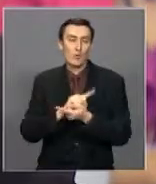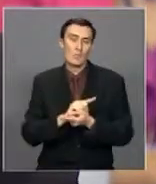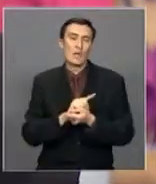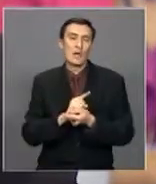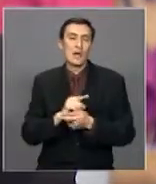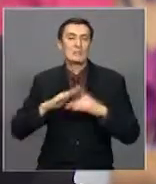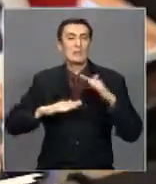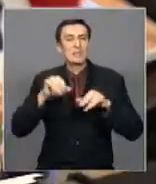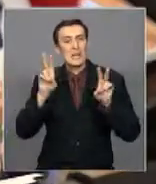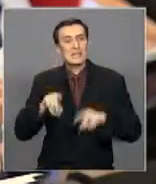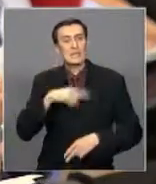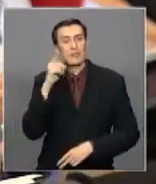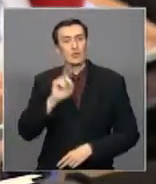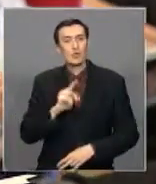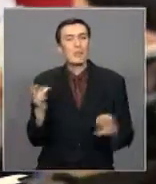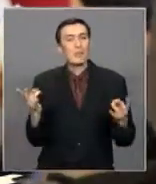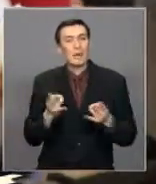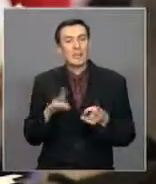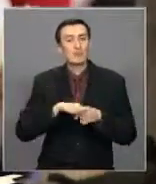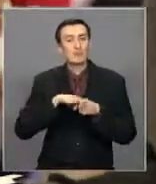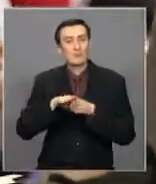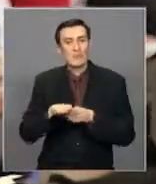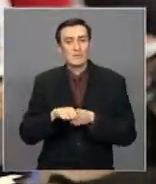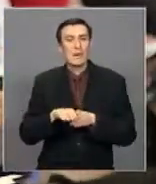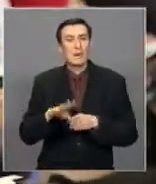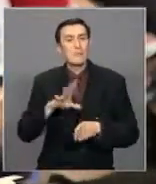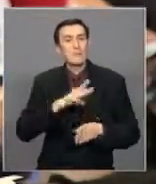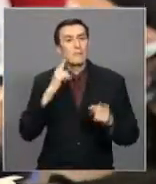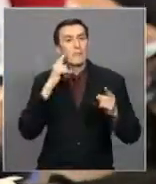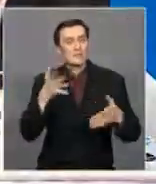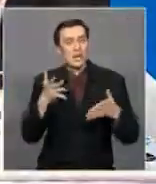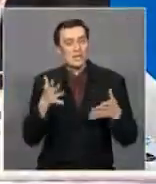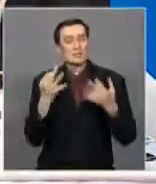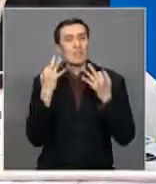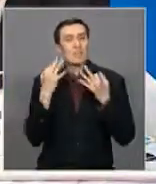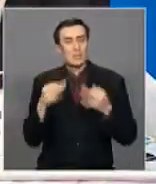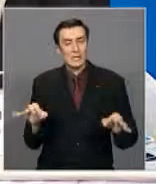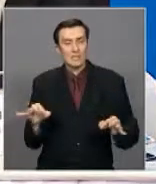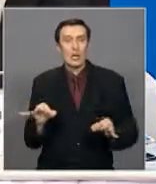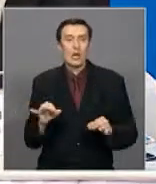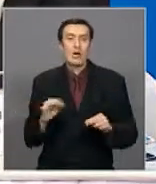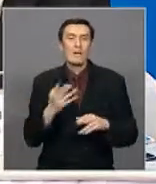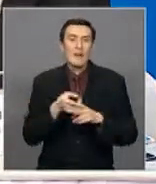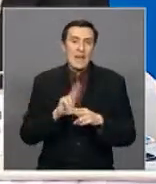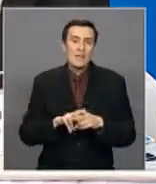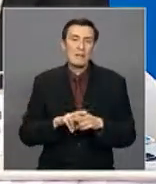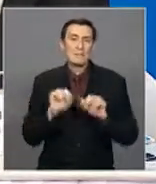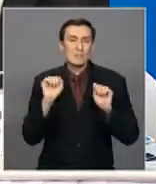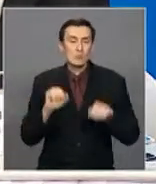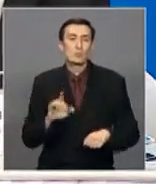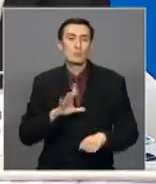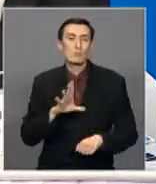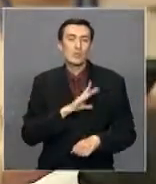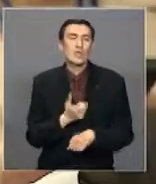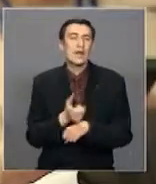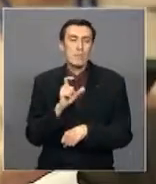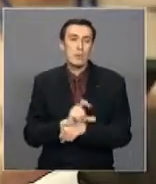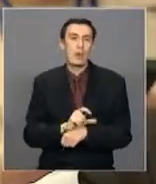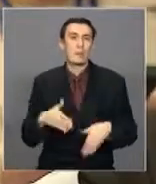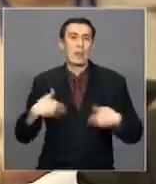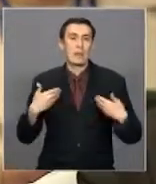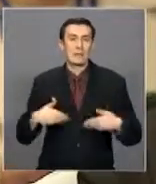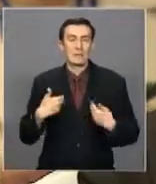реформ. Политологи считают, что их осуществление необходимо сделать прозрачным и открытым. В этом случае они окажутся наиболее